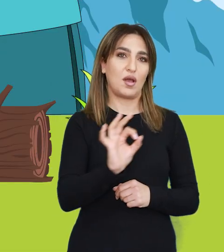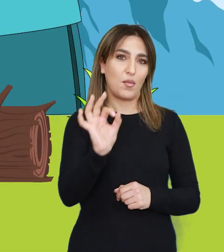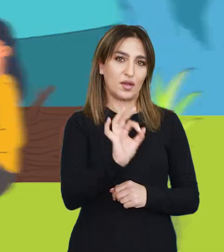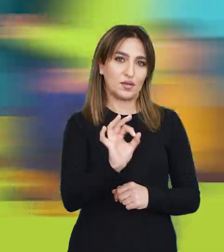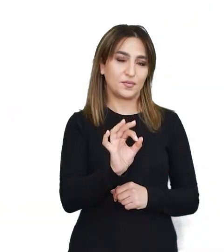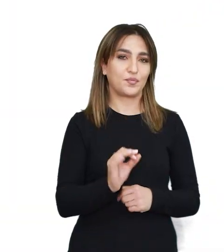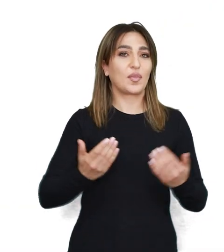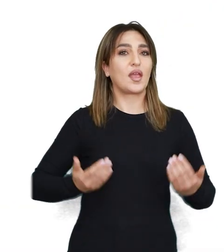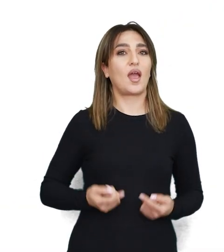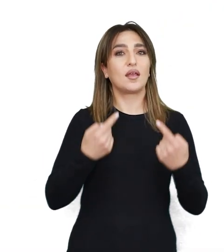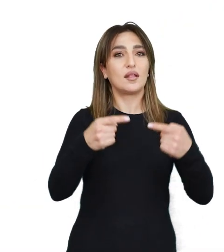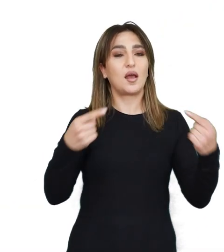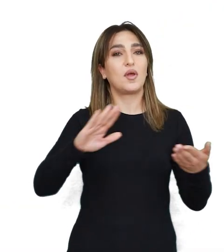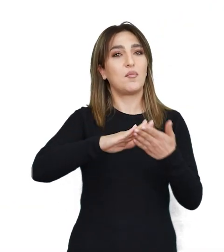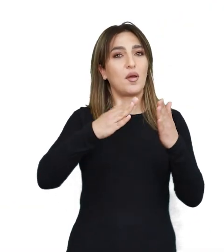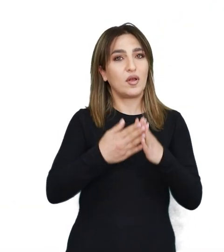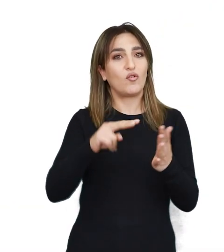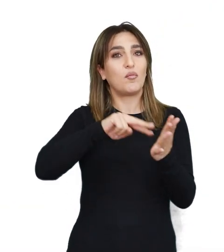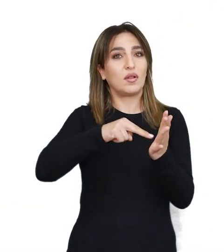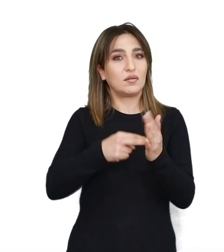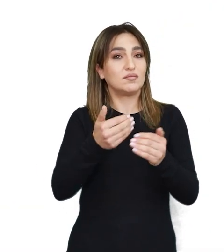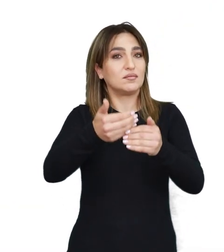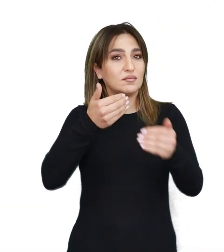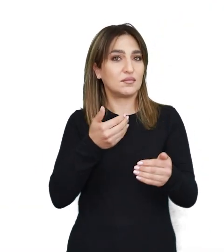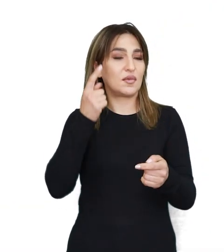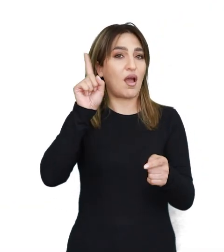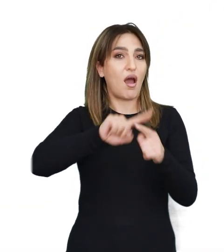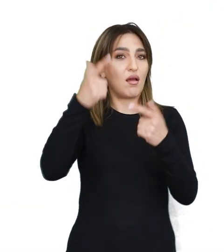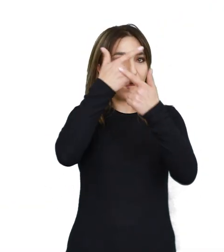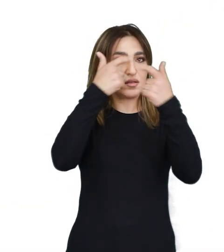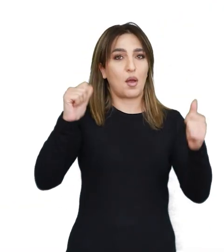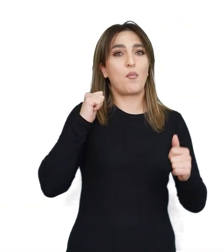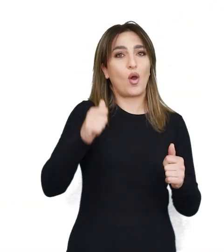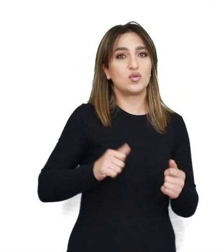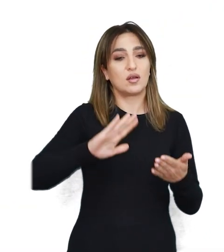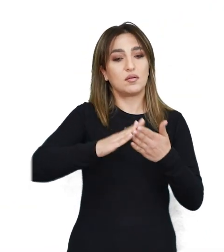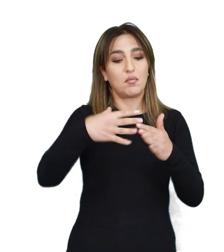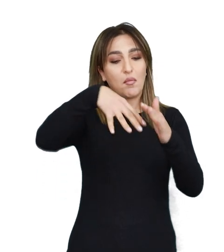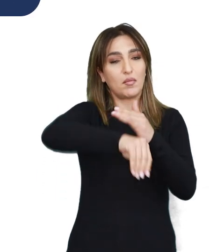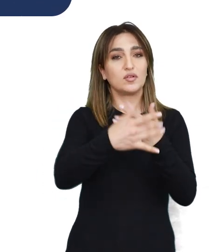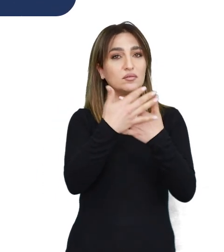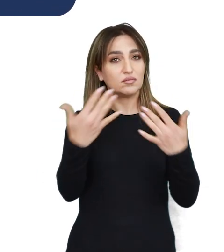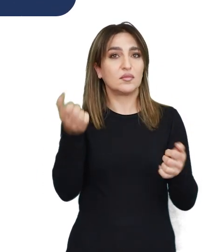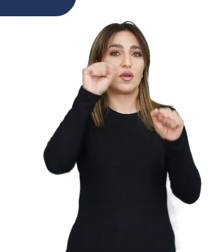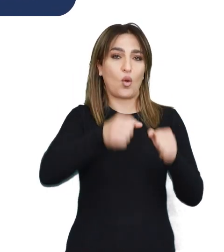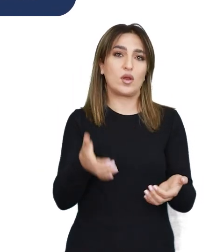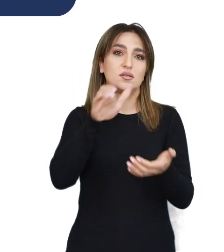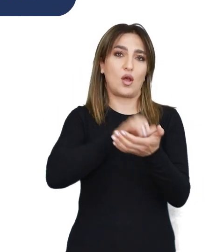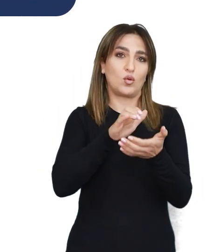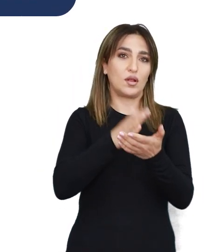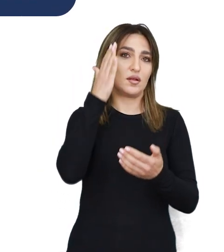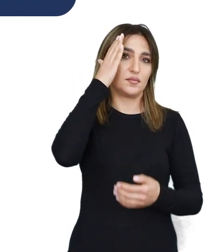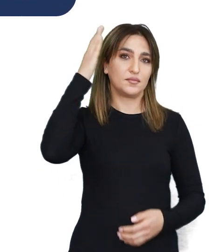համար։ Կյանքի տարբեր իրավիճակների համար նախատեսված առագ արձագանքման պայուսակների պարունակությանը կարող եք ծանոթանալ